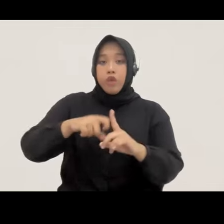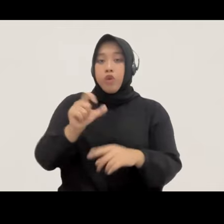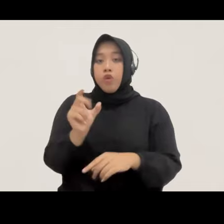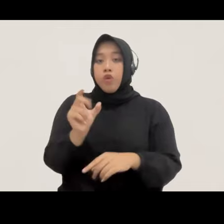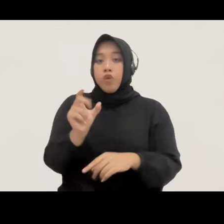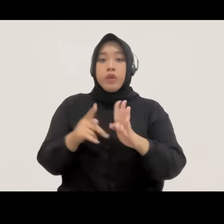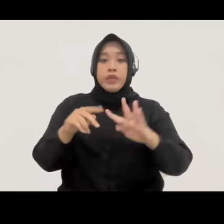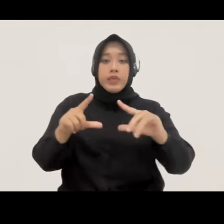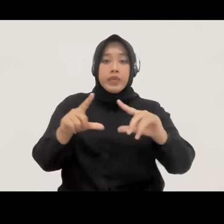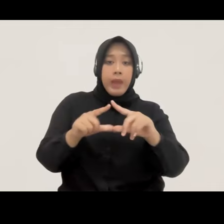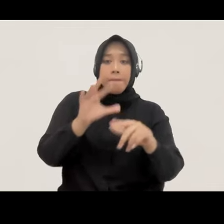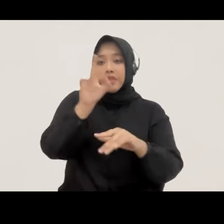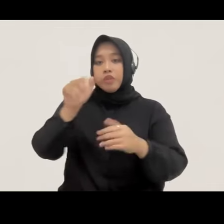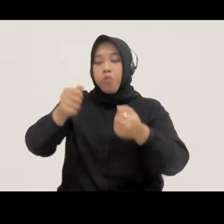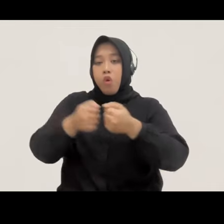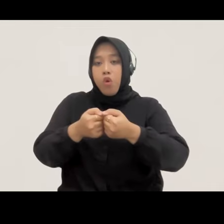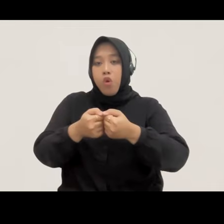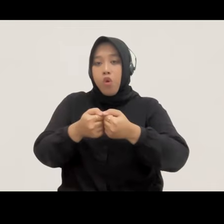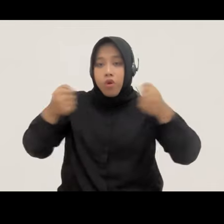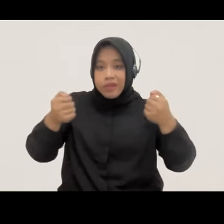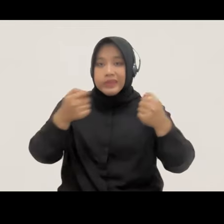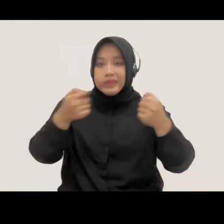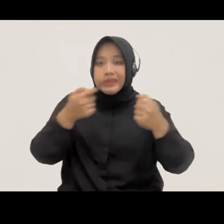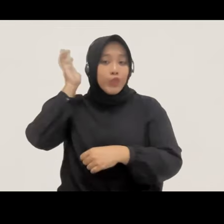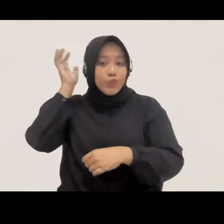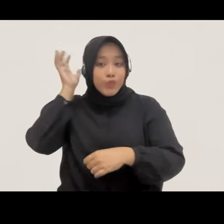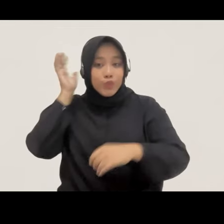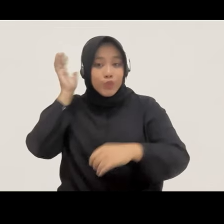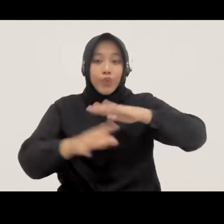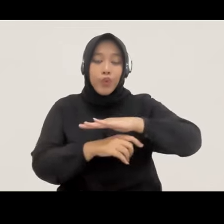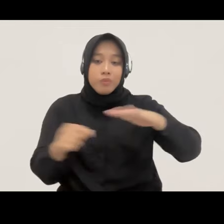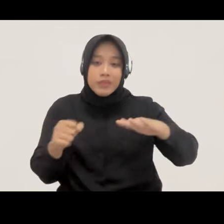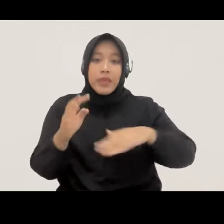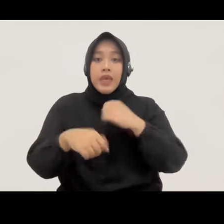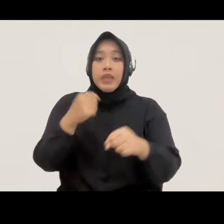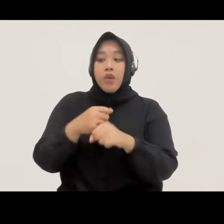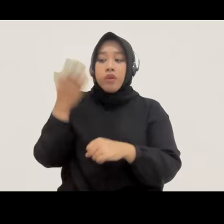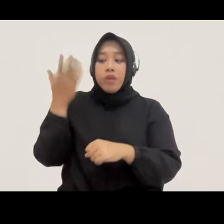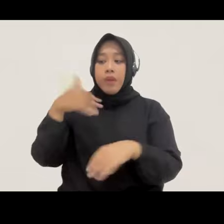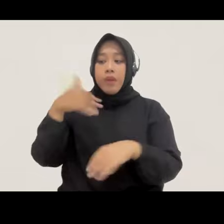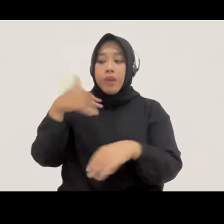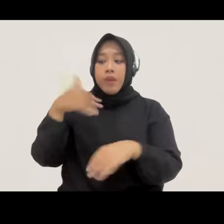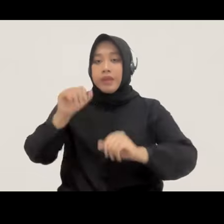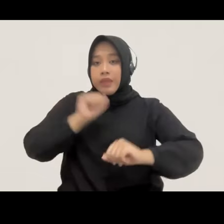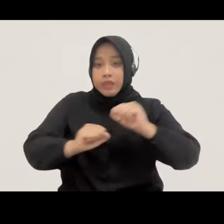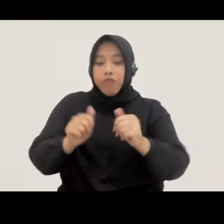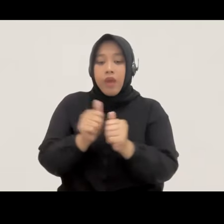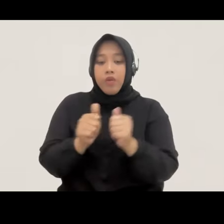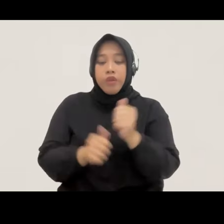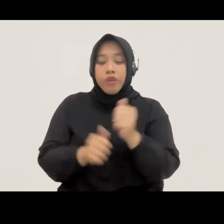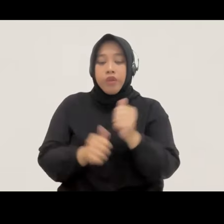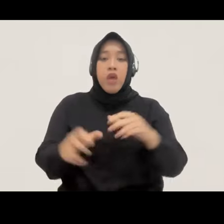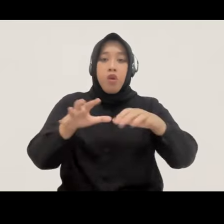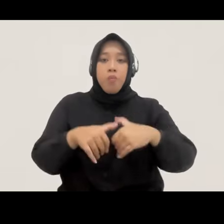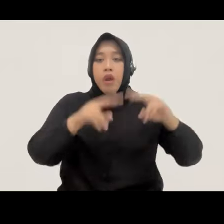terkait isu korupsi dan Bang Kurnia juga di tahun lalu terlibat aktif sebagai anggota kelompok kerja analisis